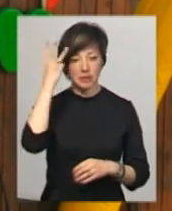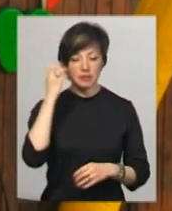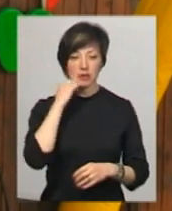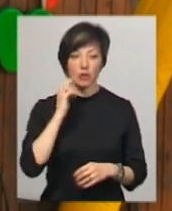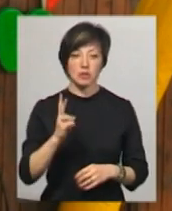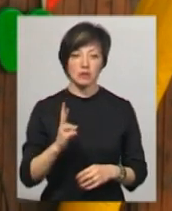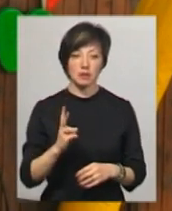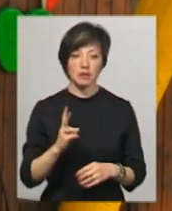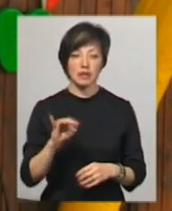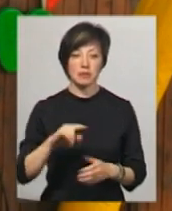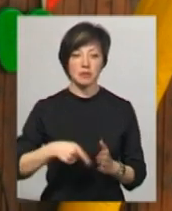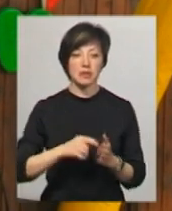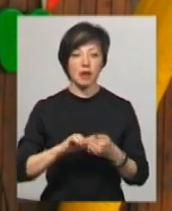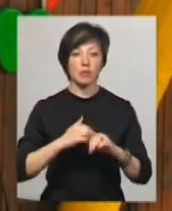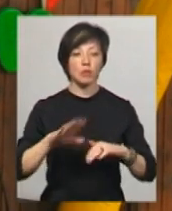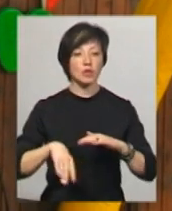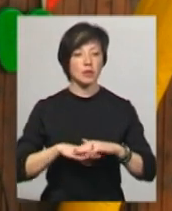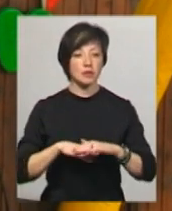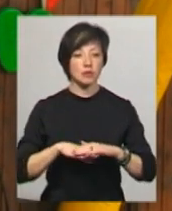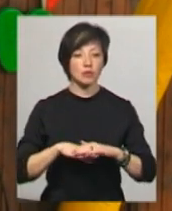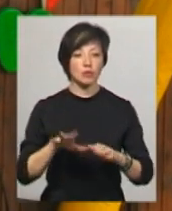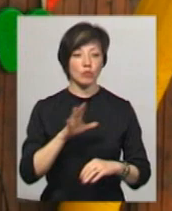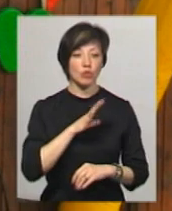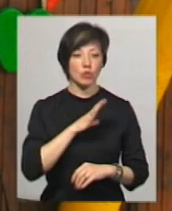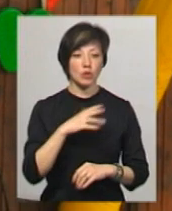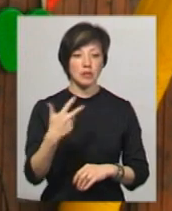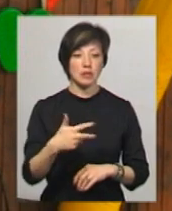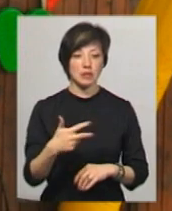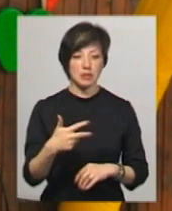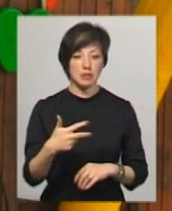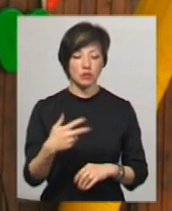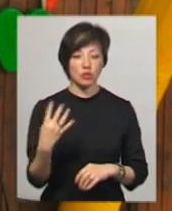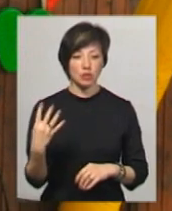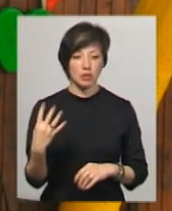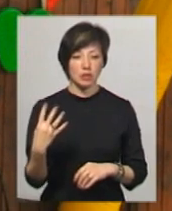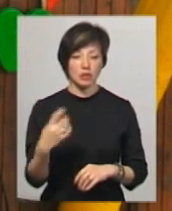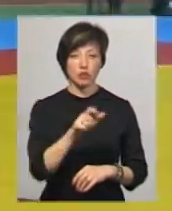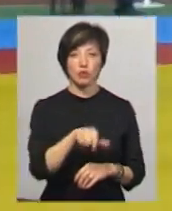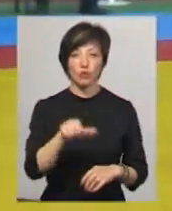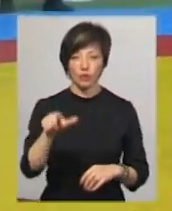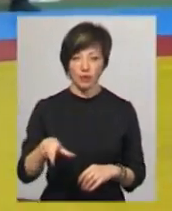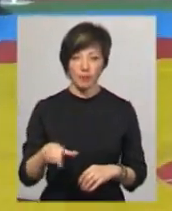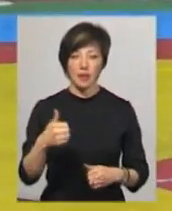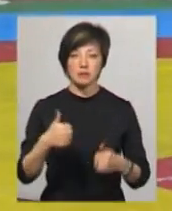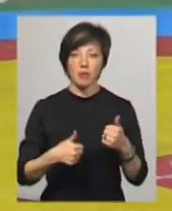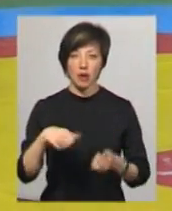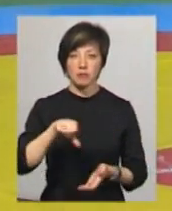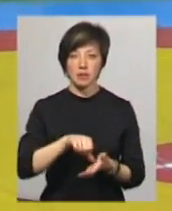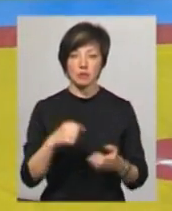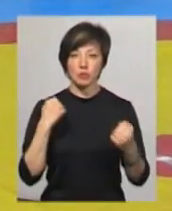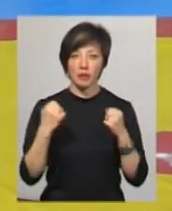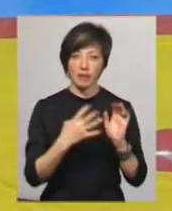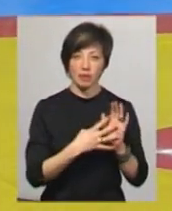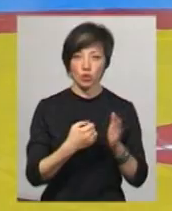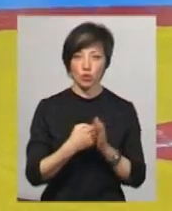Стара Констінова та з міста Кам'яніса-Подільська було 34 чоловіка. У змаганнях взяли участь спортсмени